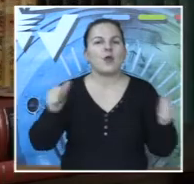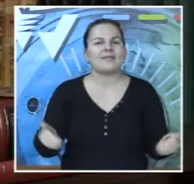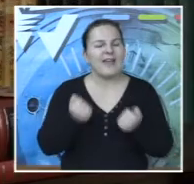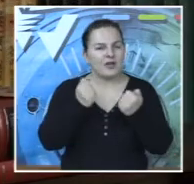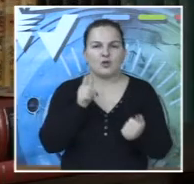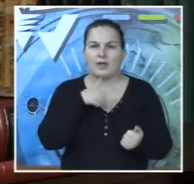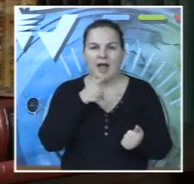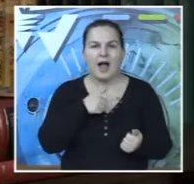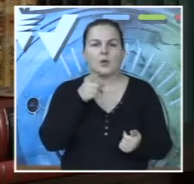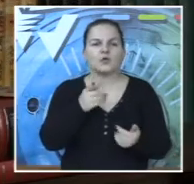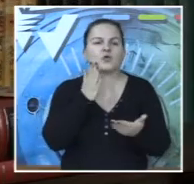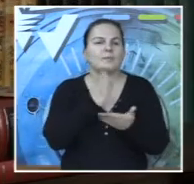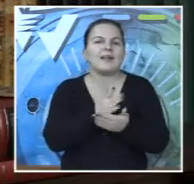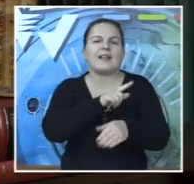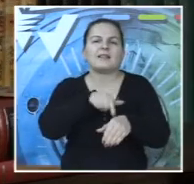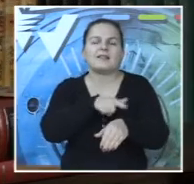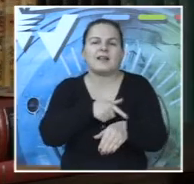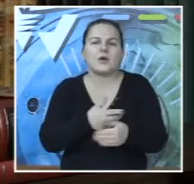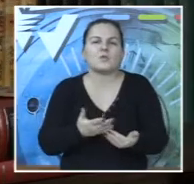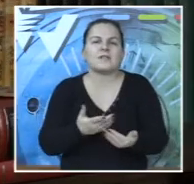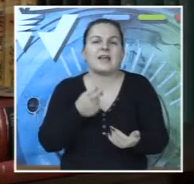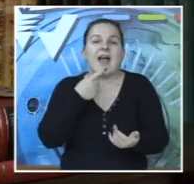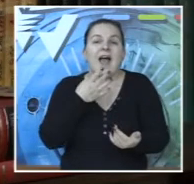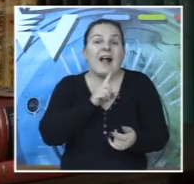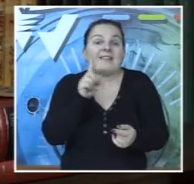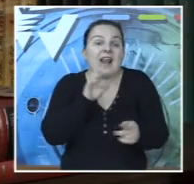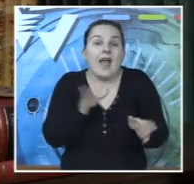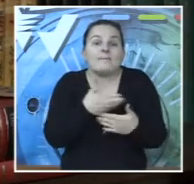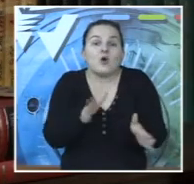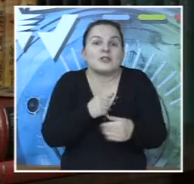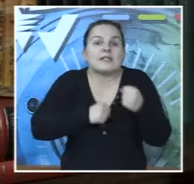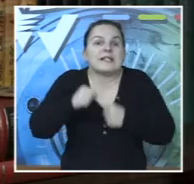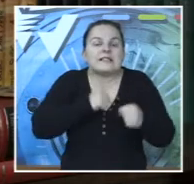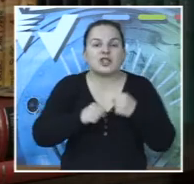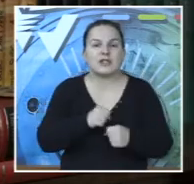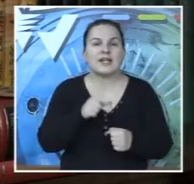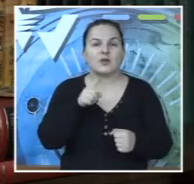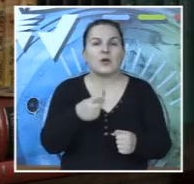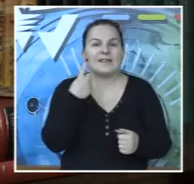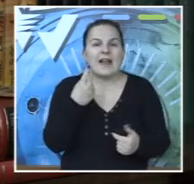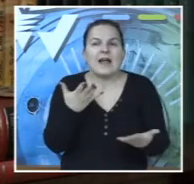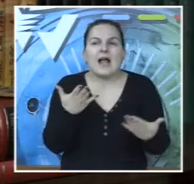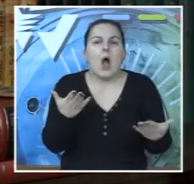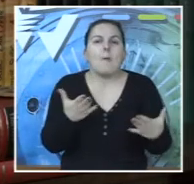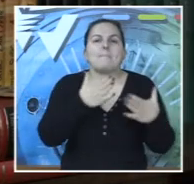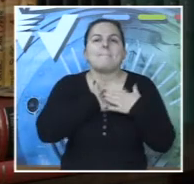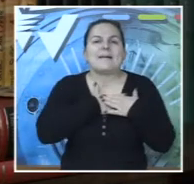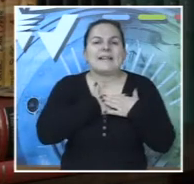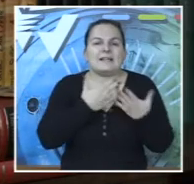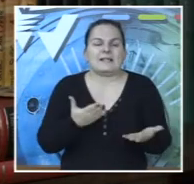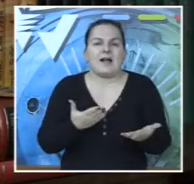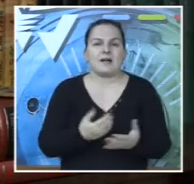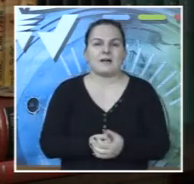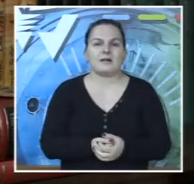To je bilo jako teško. To su bili neki momenti kad vi ne možete da izdržite, kad je to takav jedan